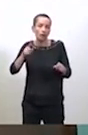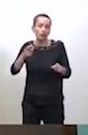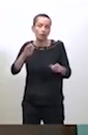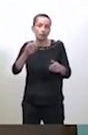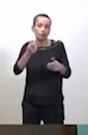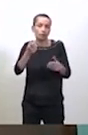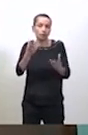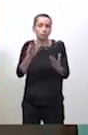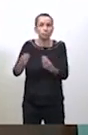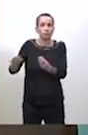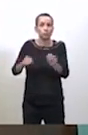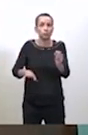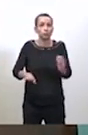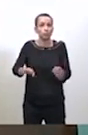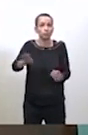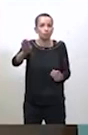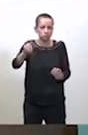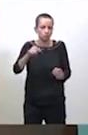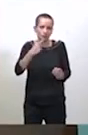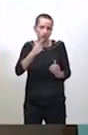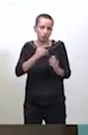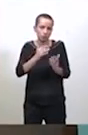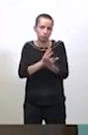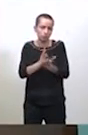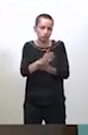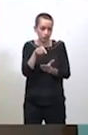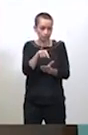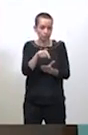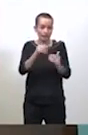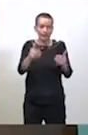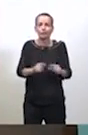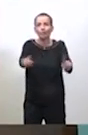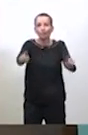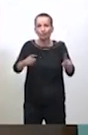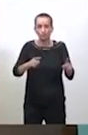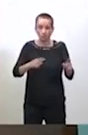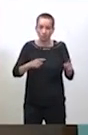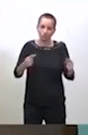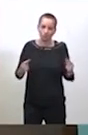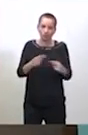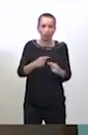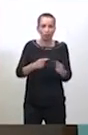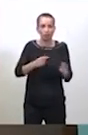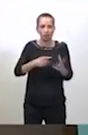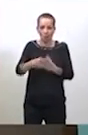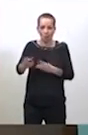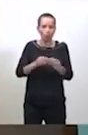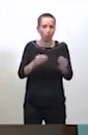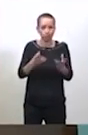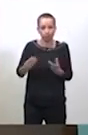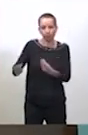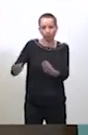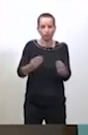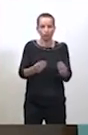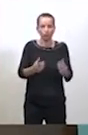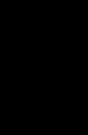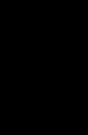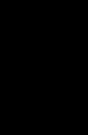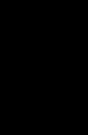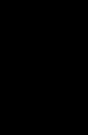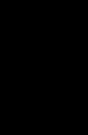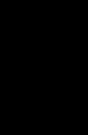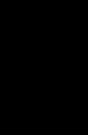On n'a certainement pas arrêté ces projets-là. Nous sommes très heureux que la population puisse bénéficier de ces équipements.